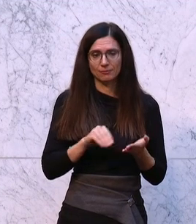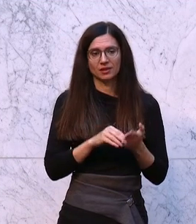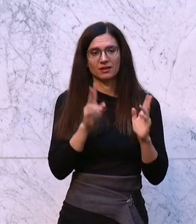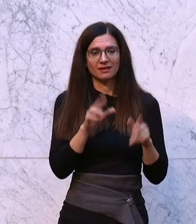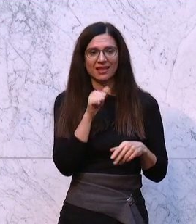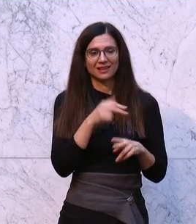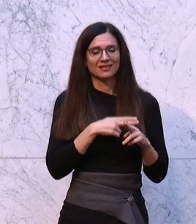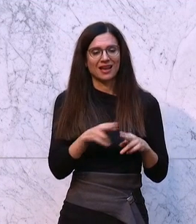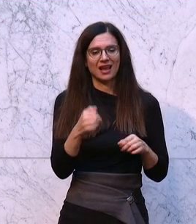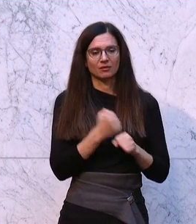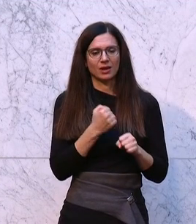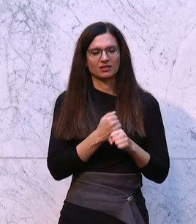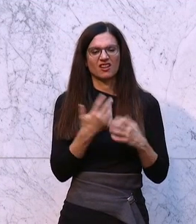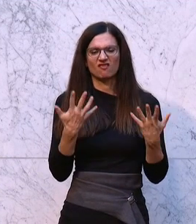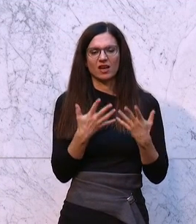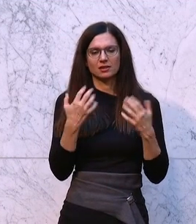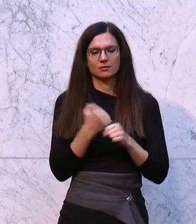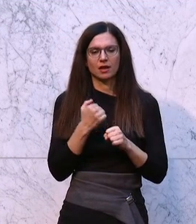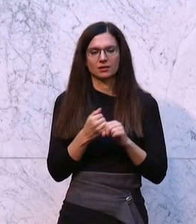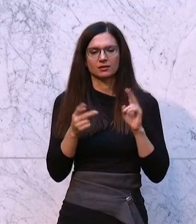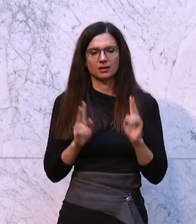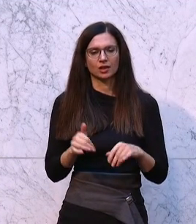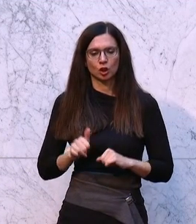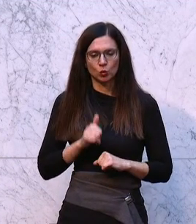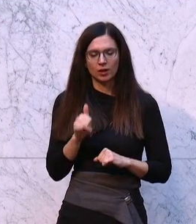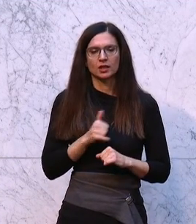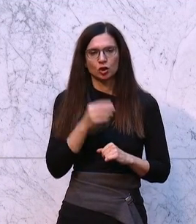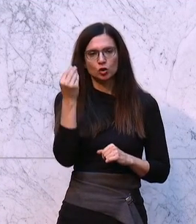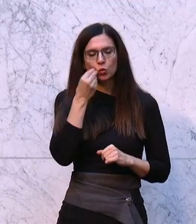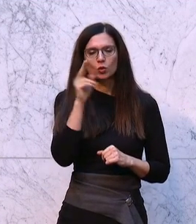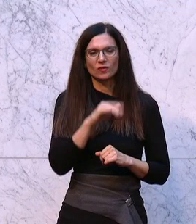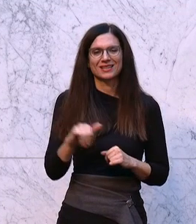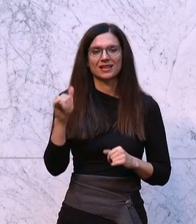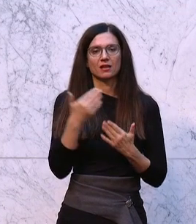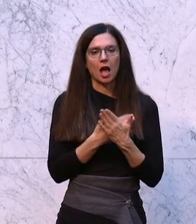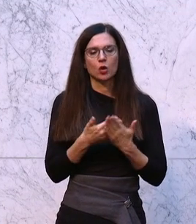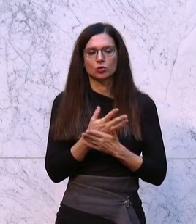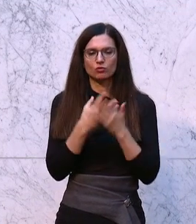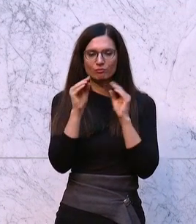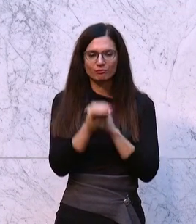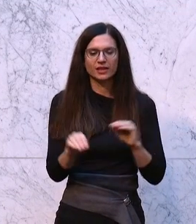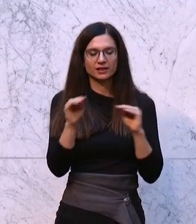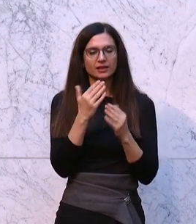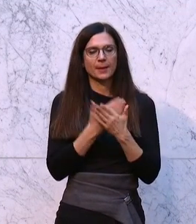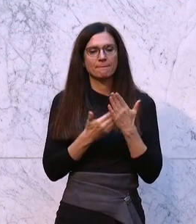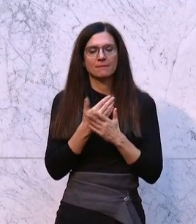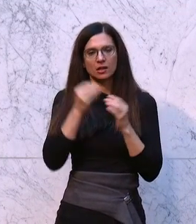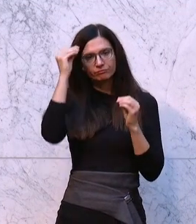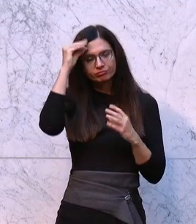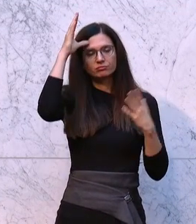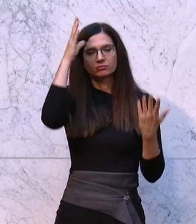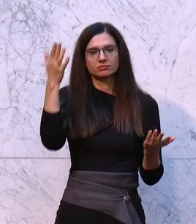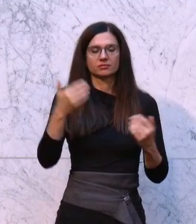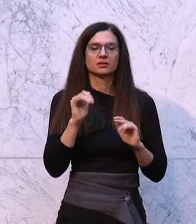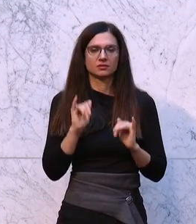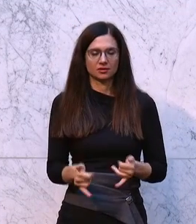Tisch machen. Was wir machen können, ist, dass man gerade auch die Jugendlichen in den Schulen, Universitäten ausbildet, dass wir Bildung haben, dass wir Wissen haben,